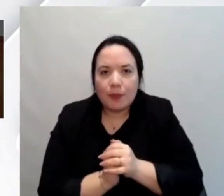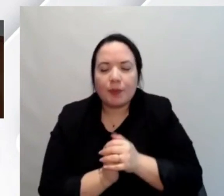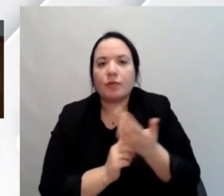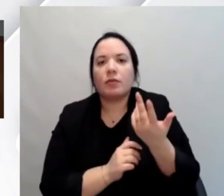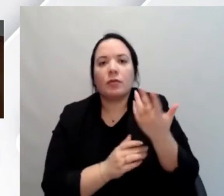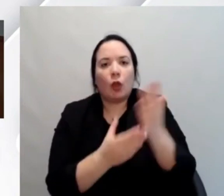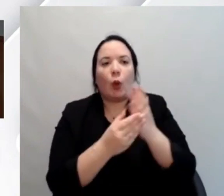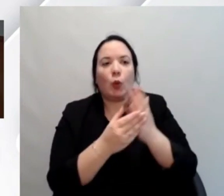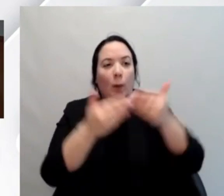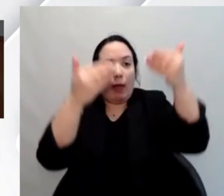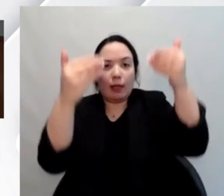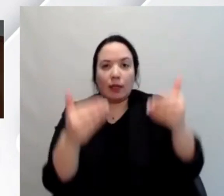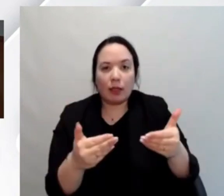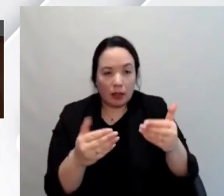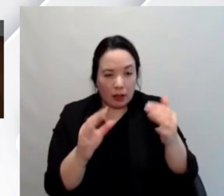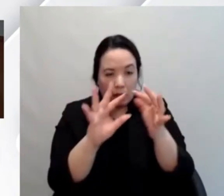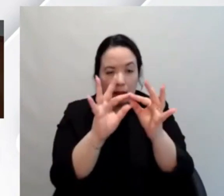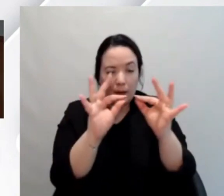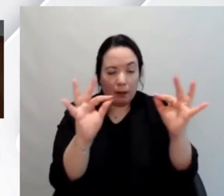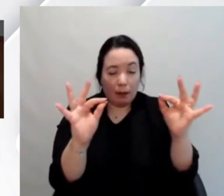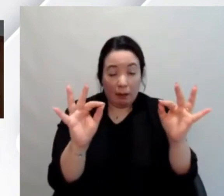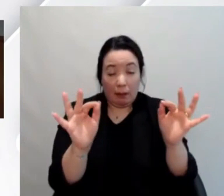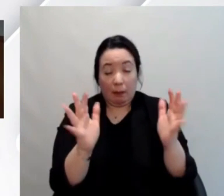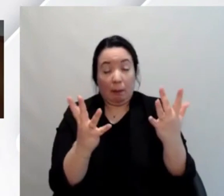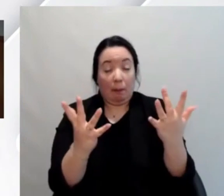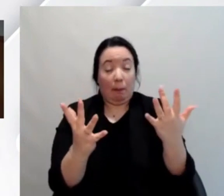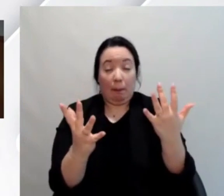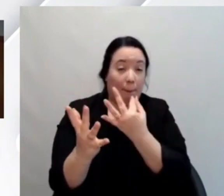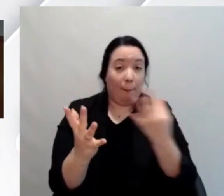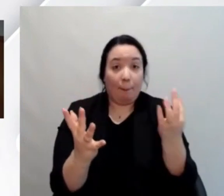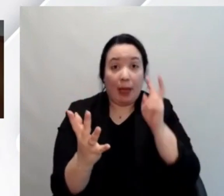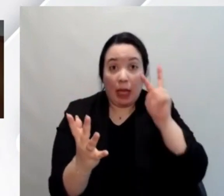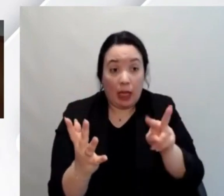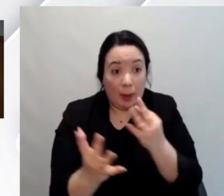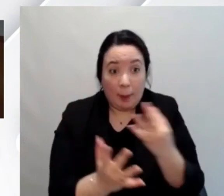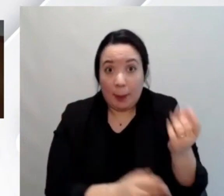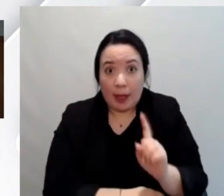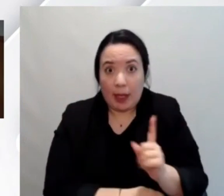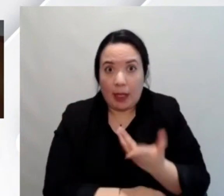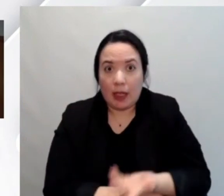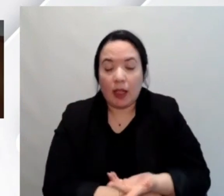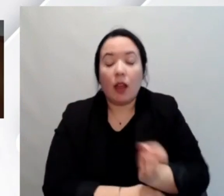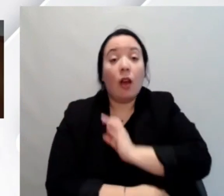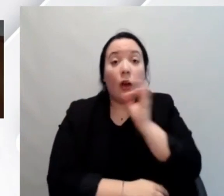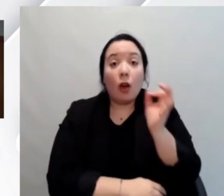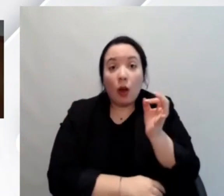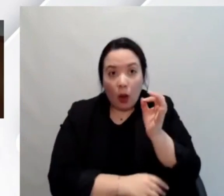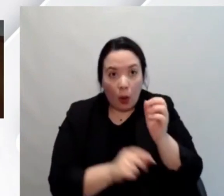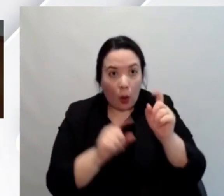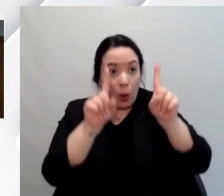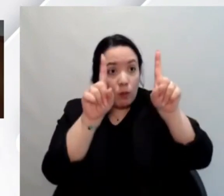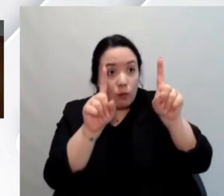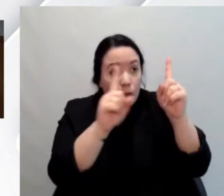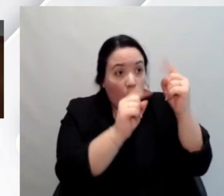a malapena magari si legge il testo ma non si riesce non si riescono ad intercettare i moduli